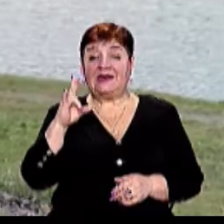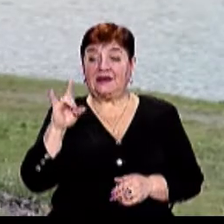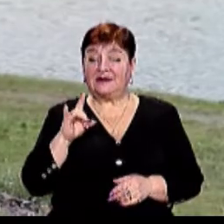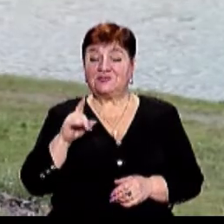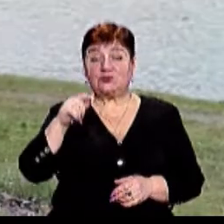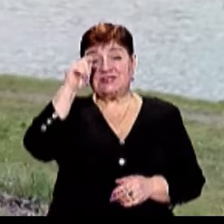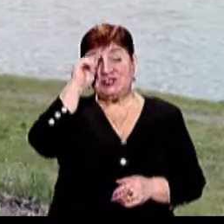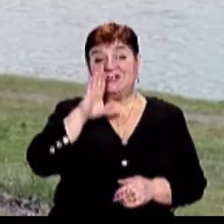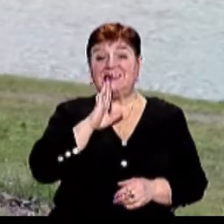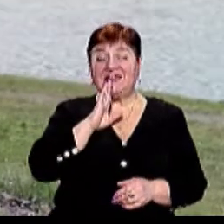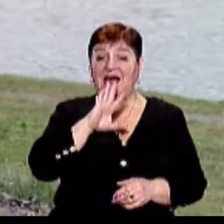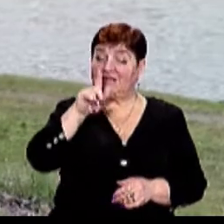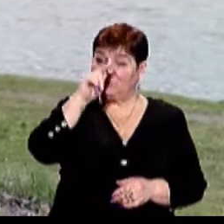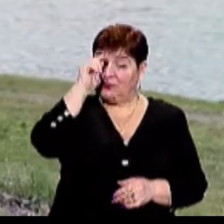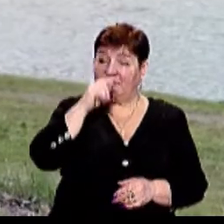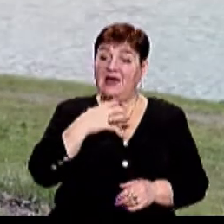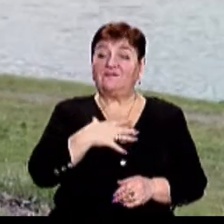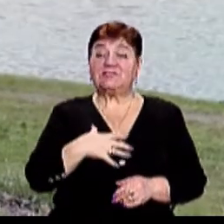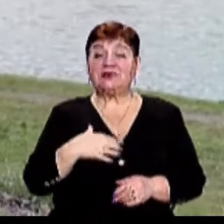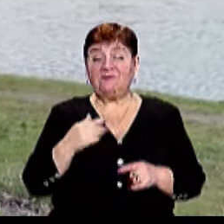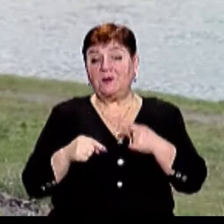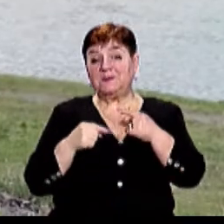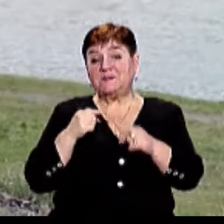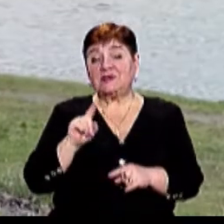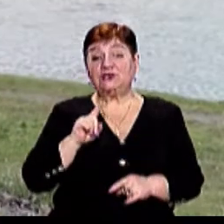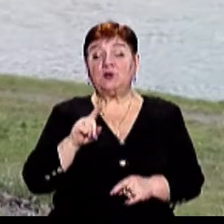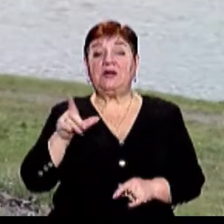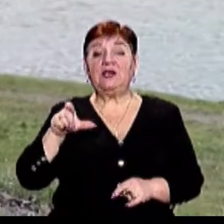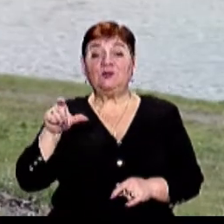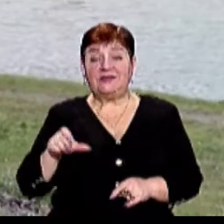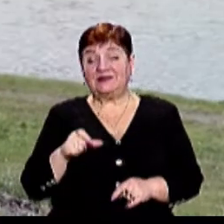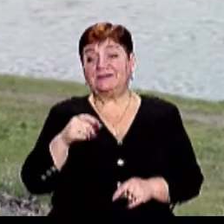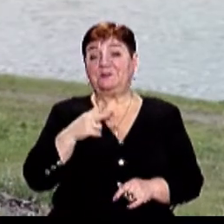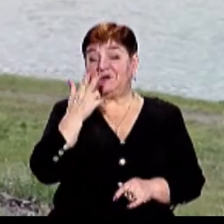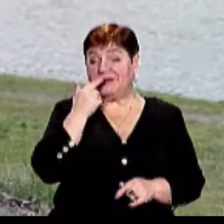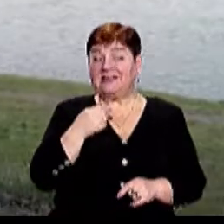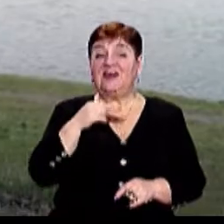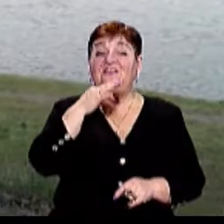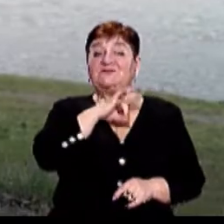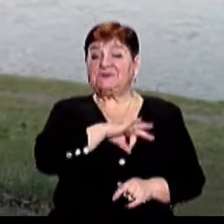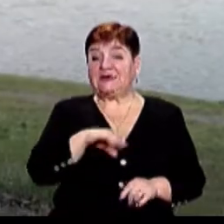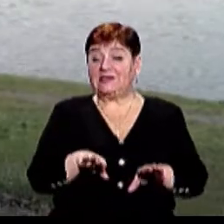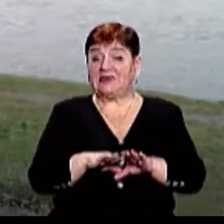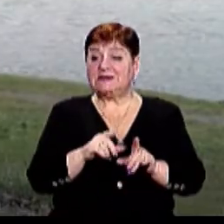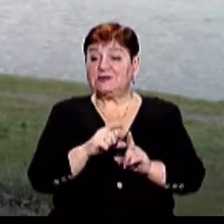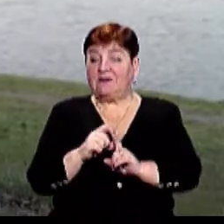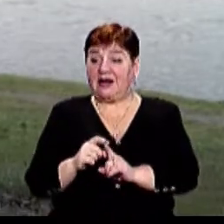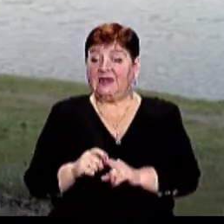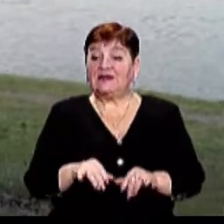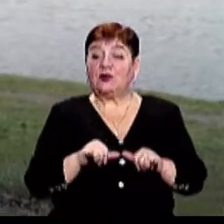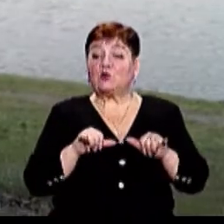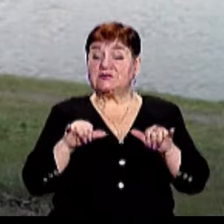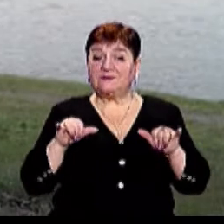Кореспондентка Наталія Толочко каже, важливий перехідний період, аби люди звикли вживати такі слова Вони дійсно відображають стан